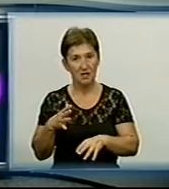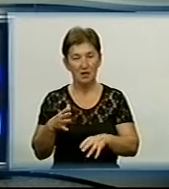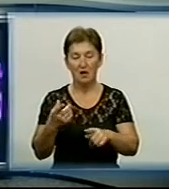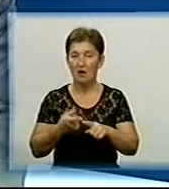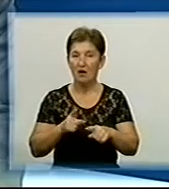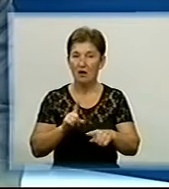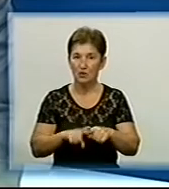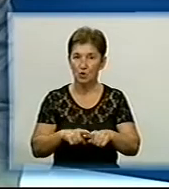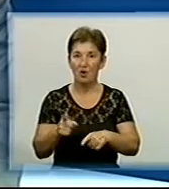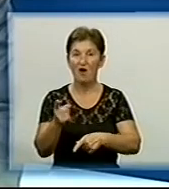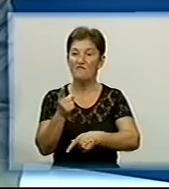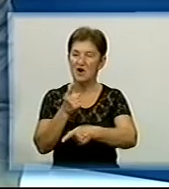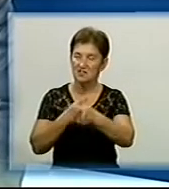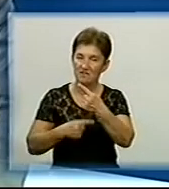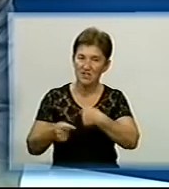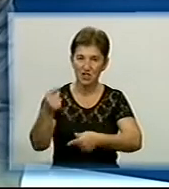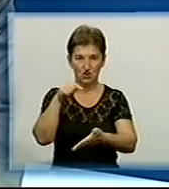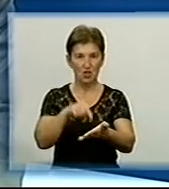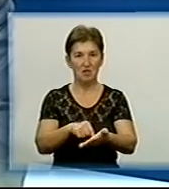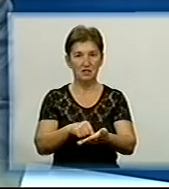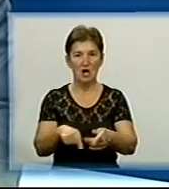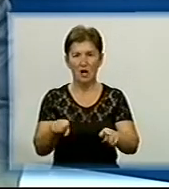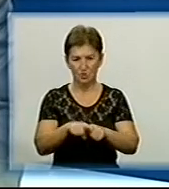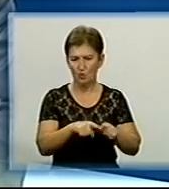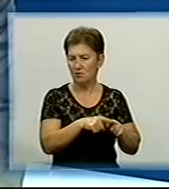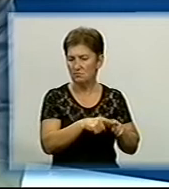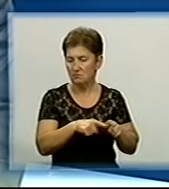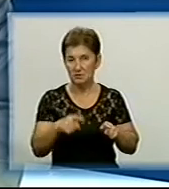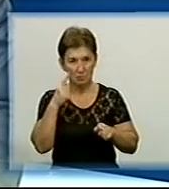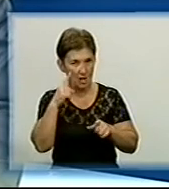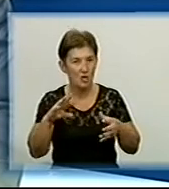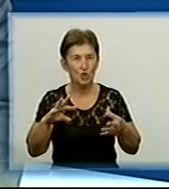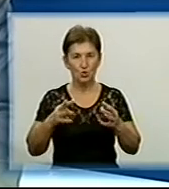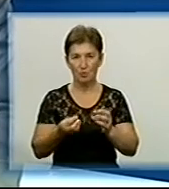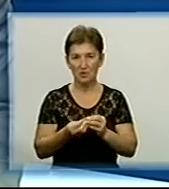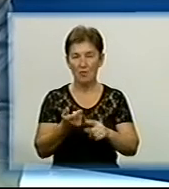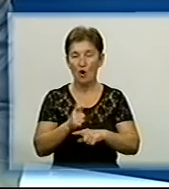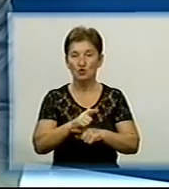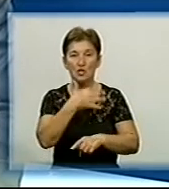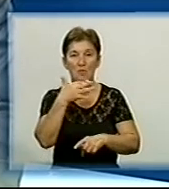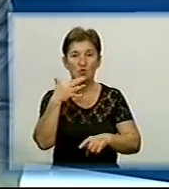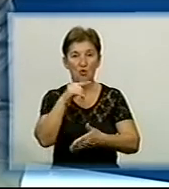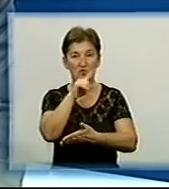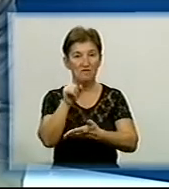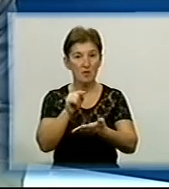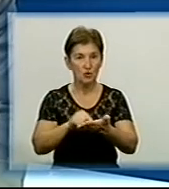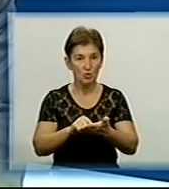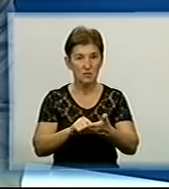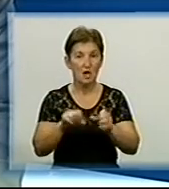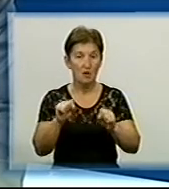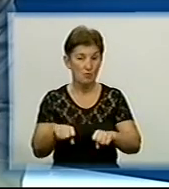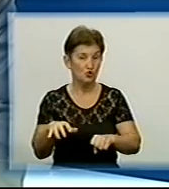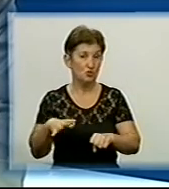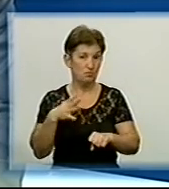ми возвращались Почому через такий период времени Ми зараз резюмируємо? Тому що дуже багато питання Можна було роз